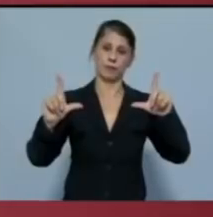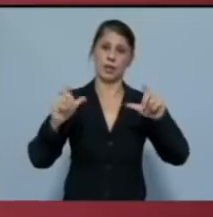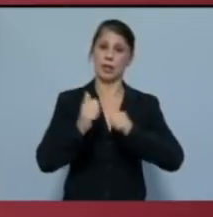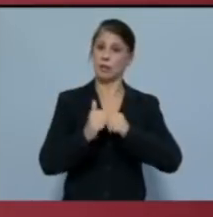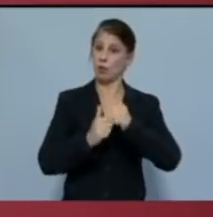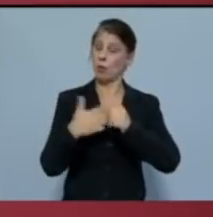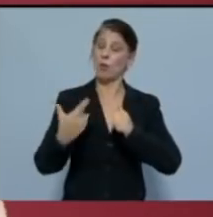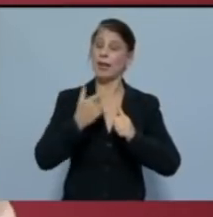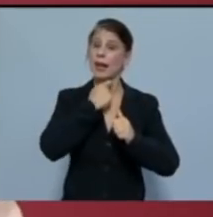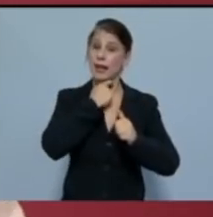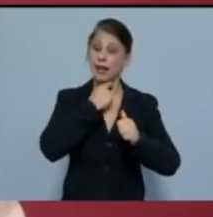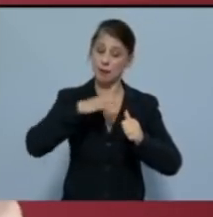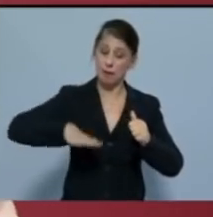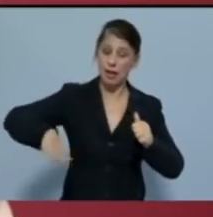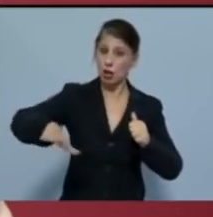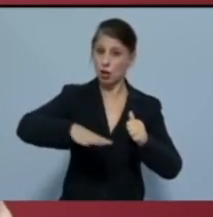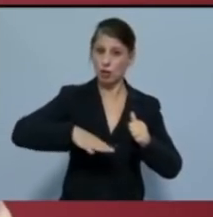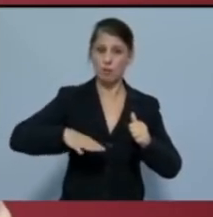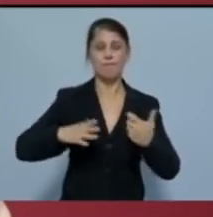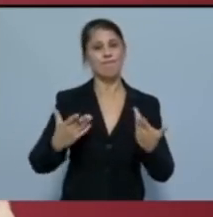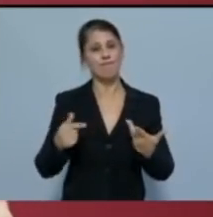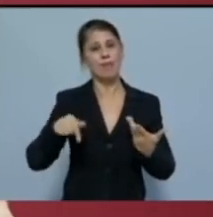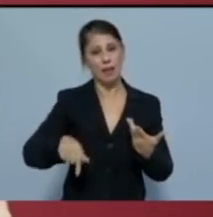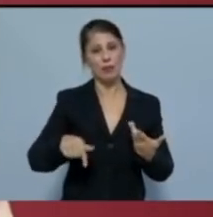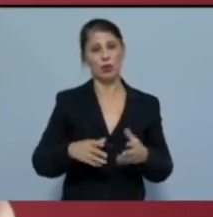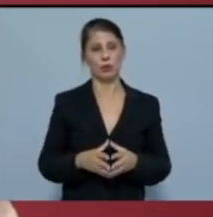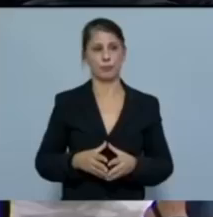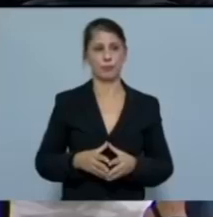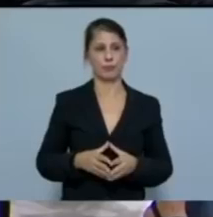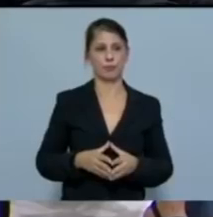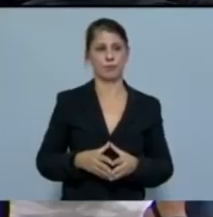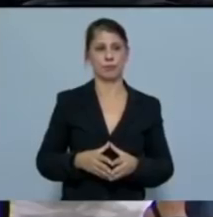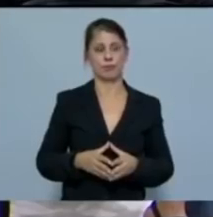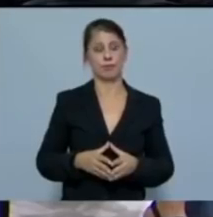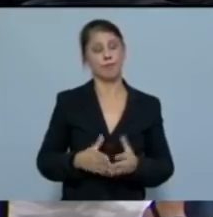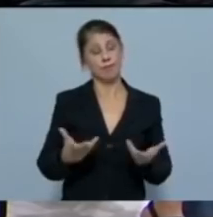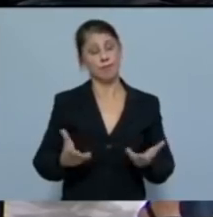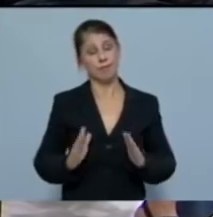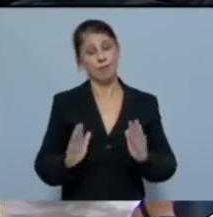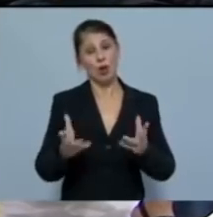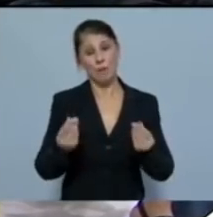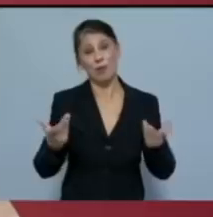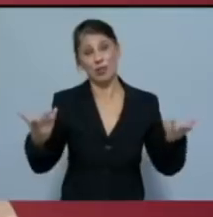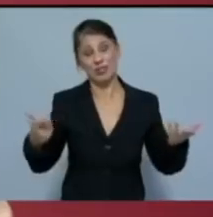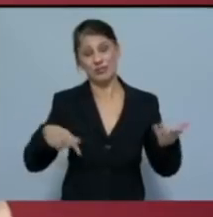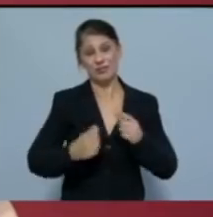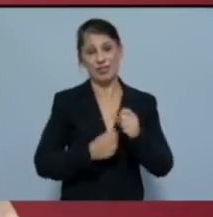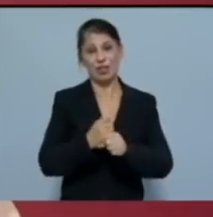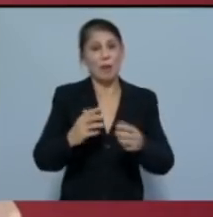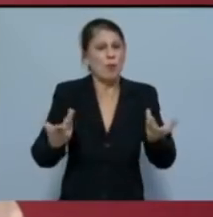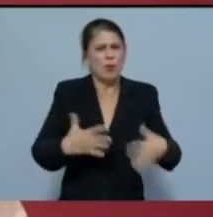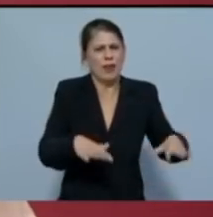που έχει ανάγκη η περιοχή. Και πλέον αυτό παραπάει, ιδιαίτερα φέτος. Και από πού να